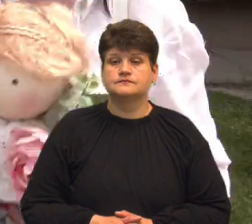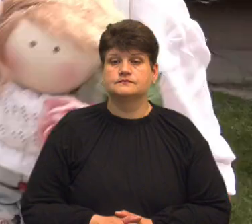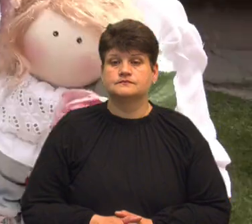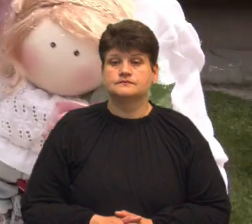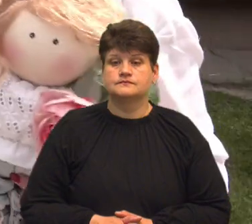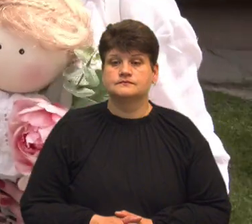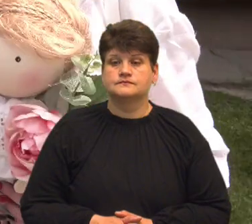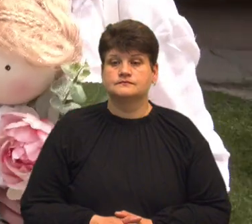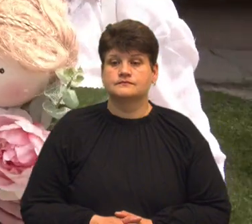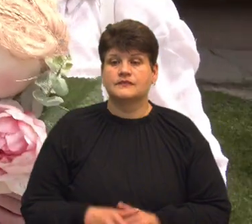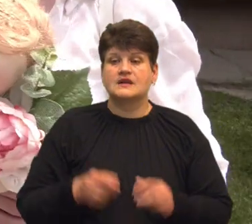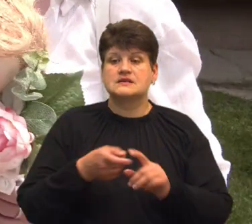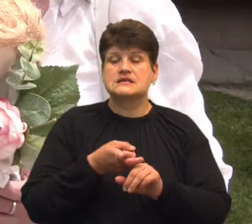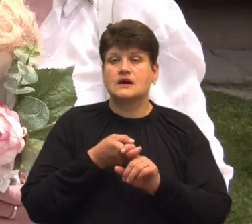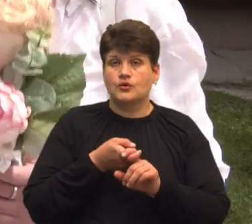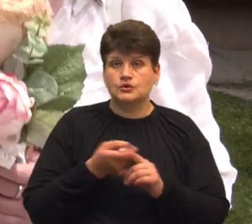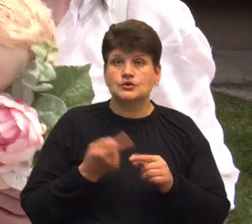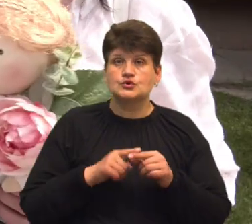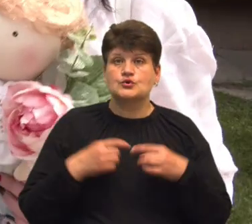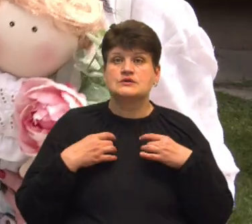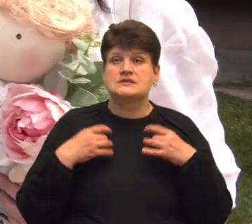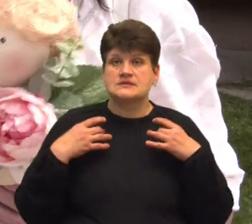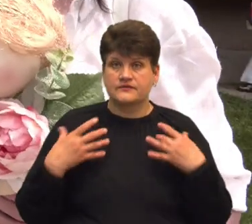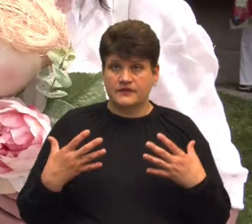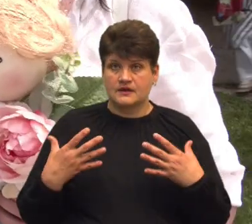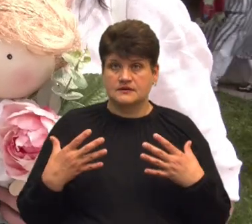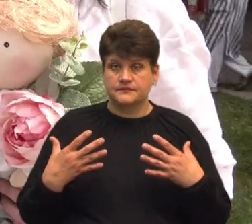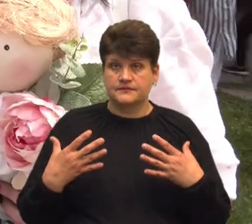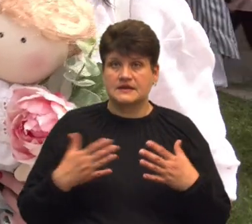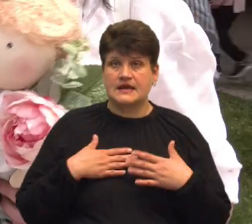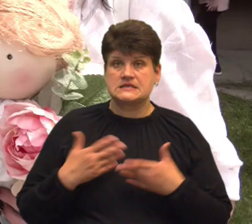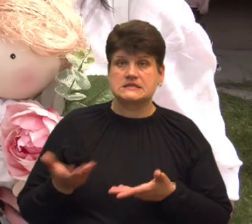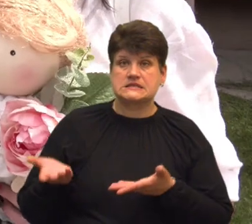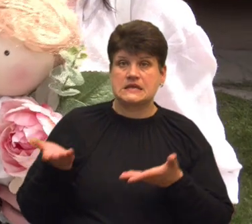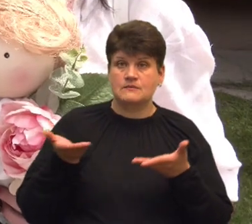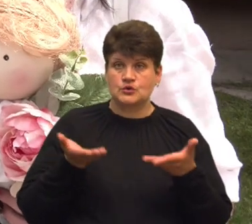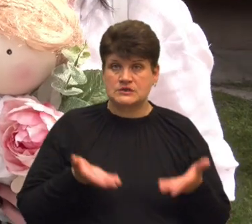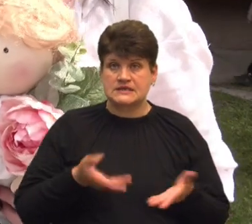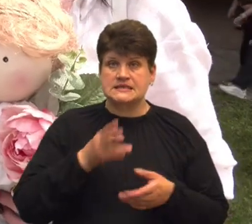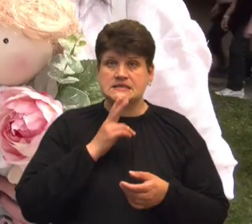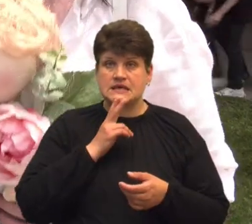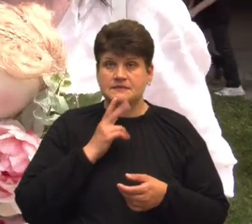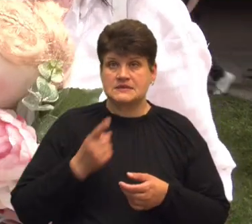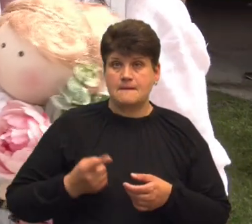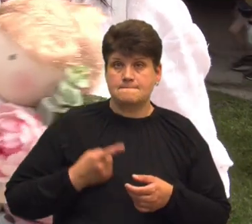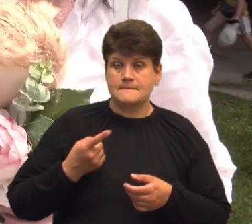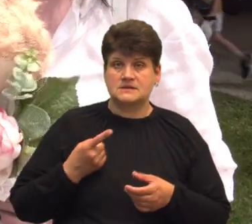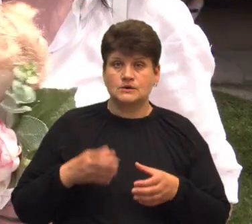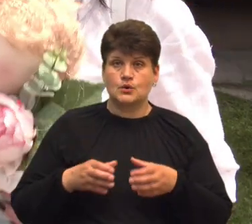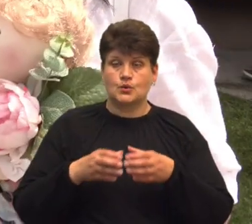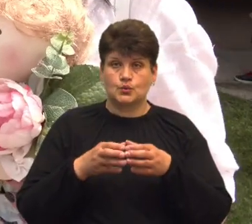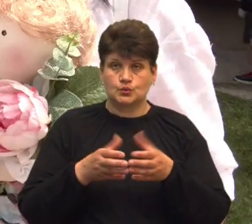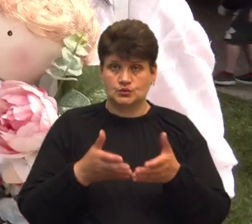З нагоди цього свята нас запросили з Кременця майстрів гурту Леля. Я є